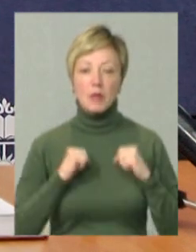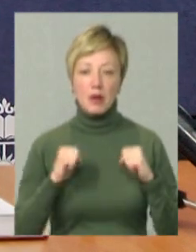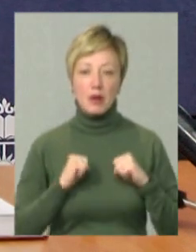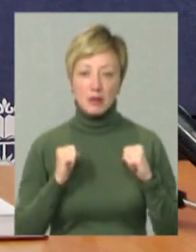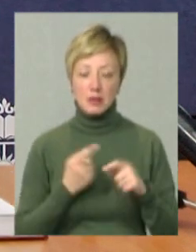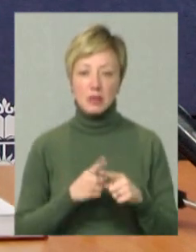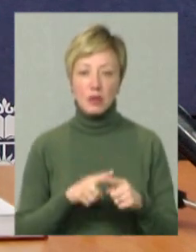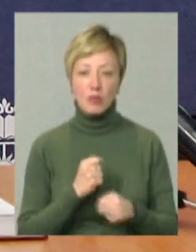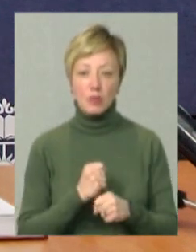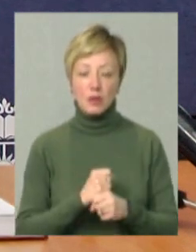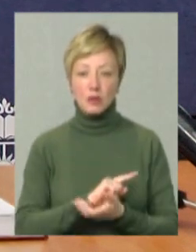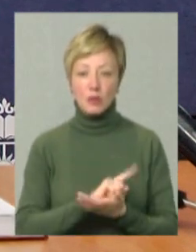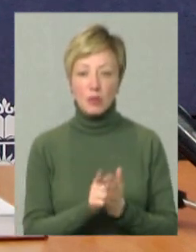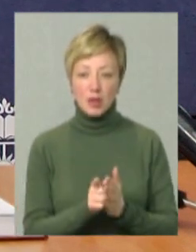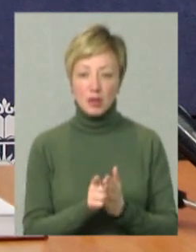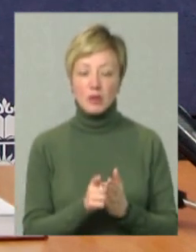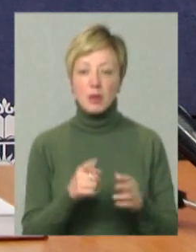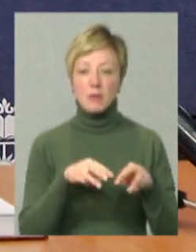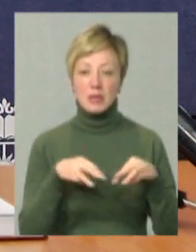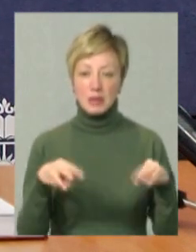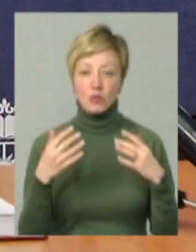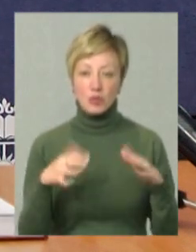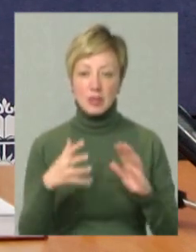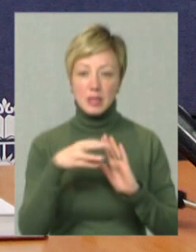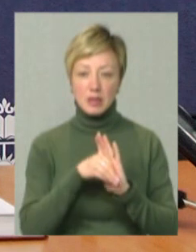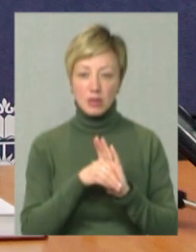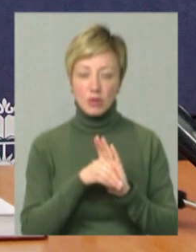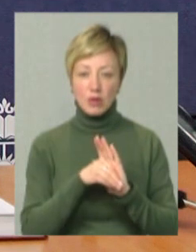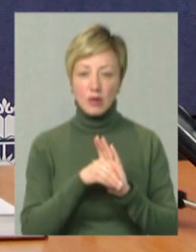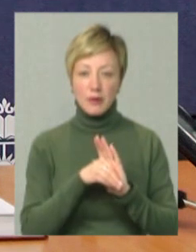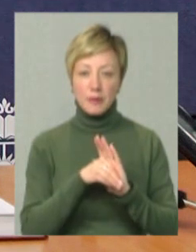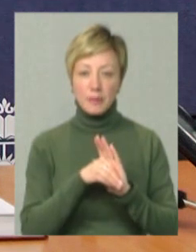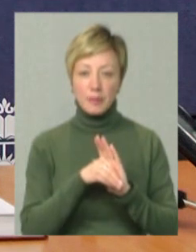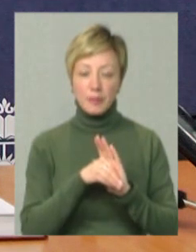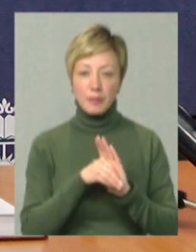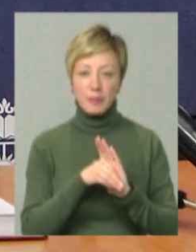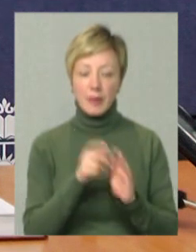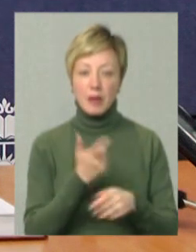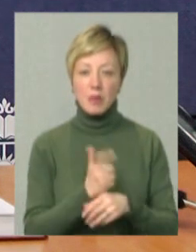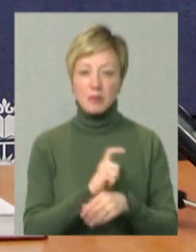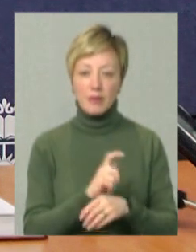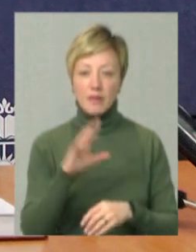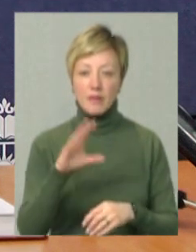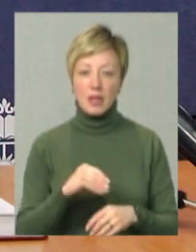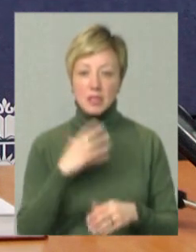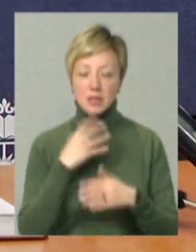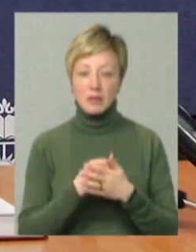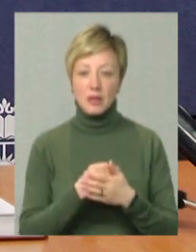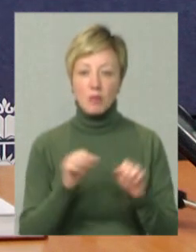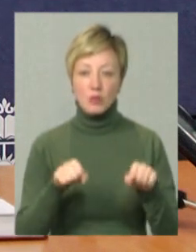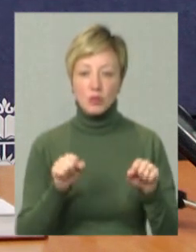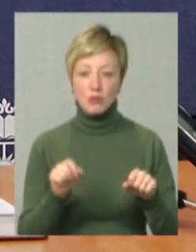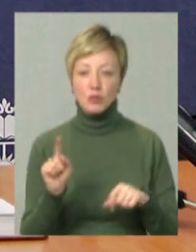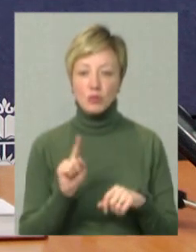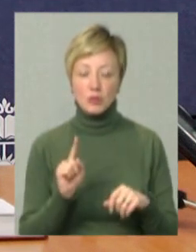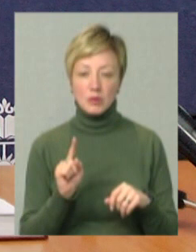намагаємось це робити оперативно. І тут Міністерство вже задіює максимально весь свій ресурс